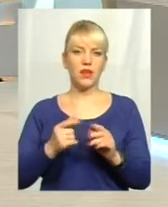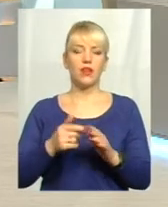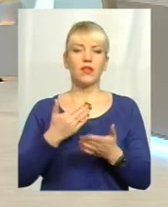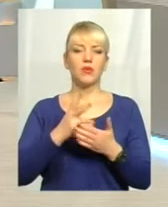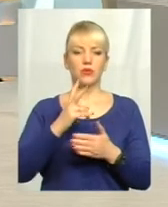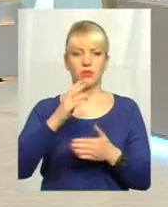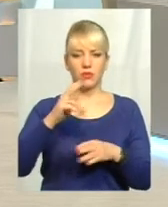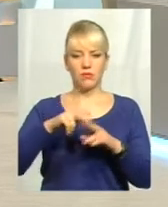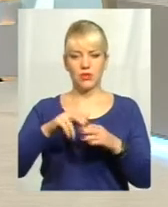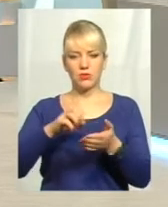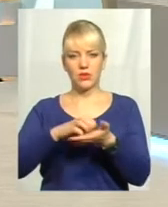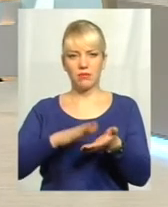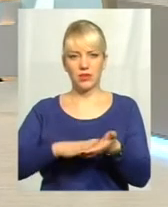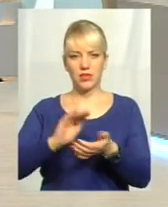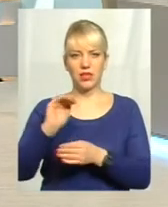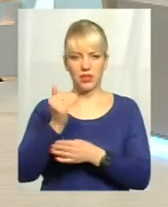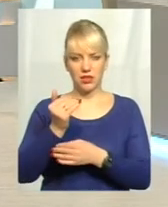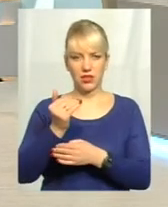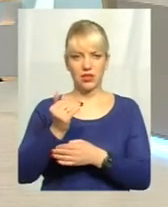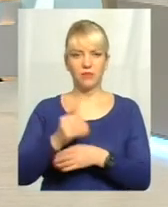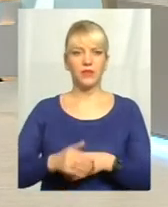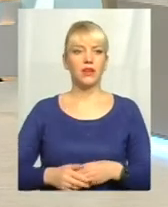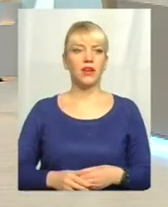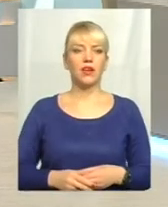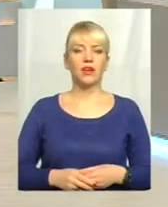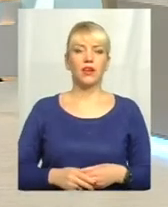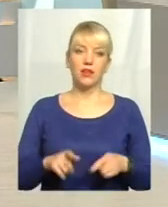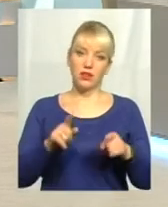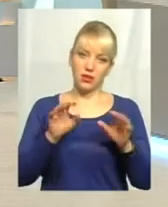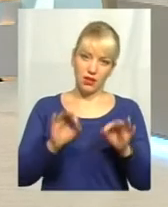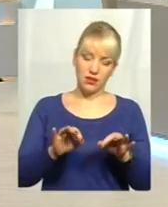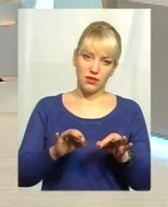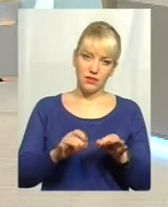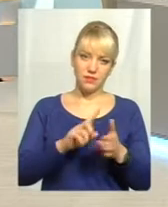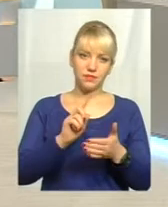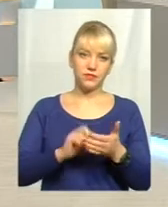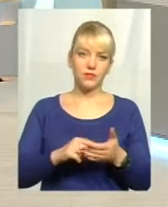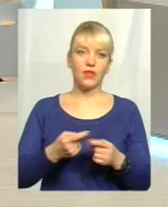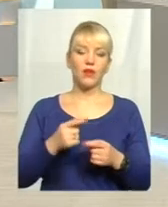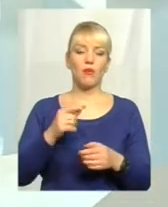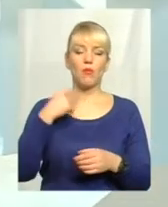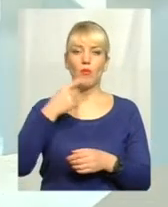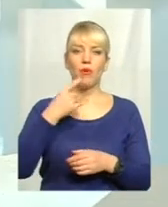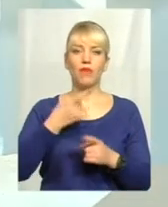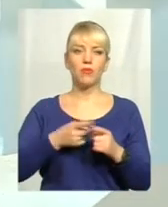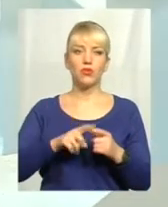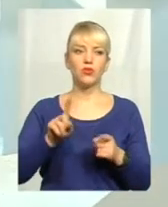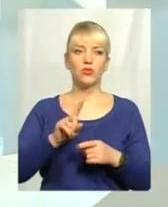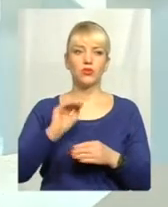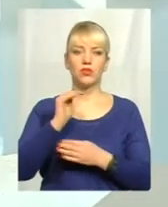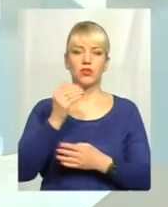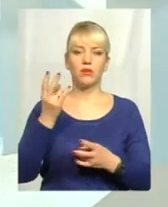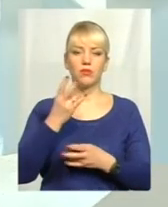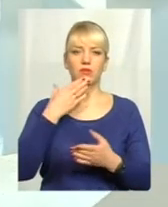маю на увазі. Чи так це? Ну, вмова про те, щоб дитина мала свій